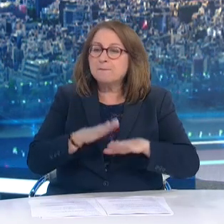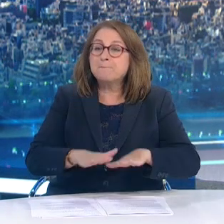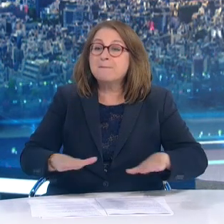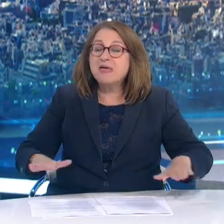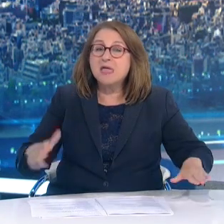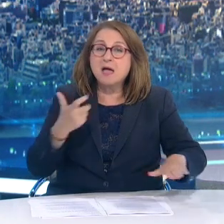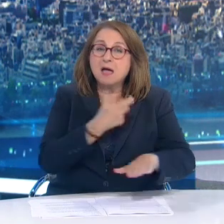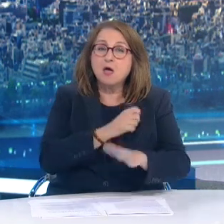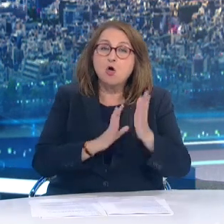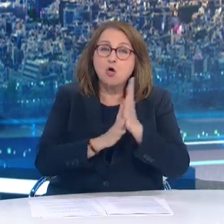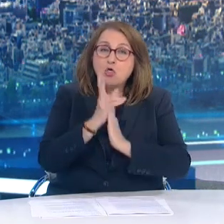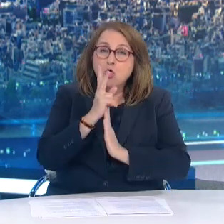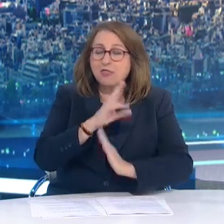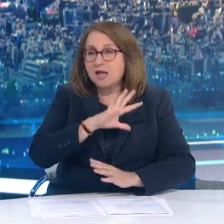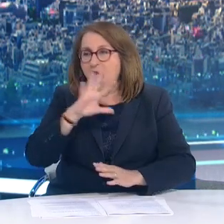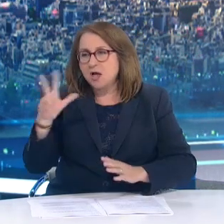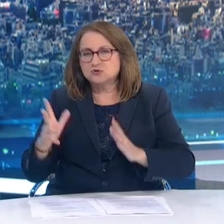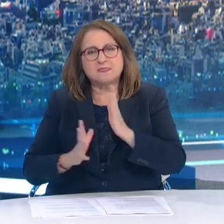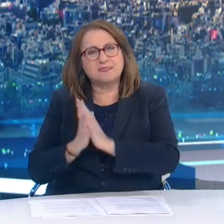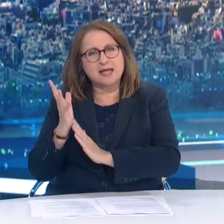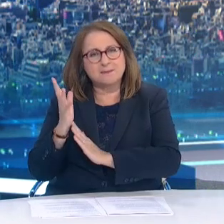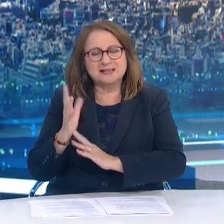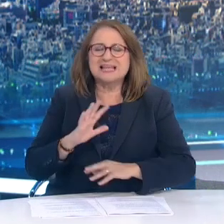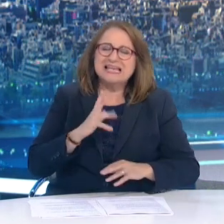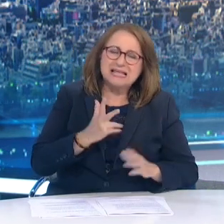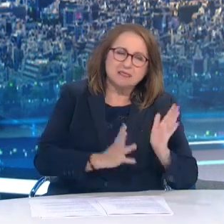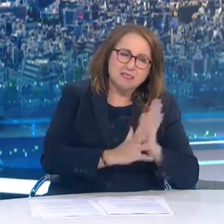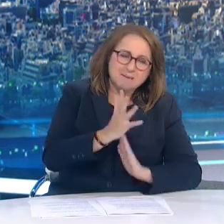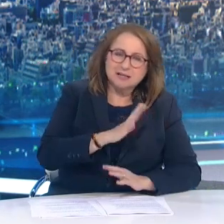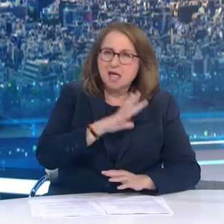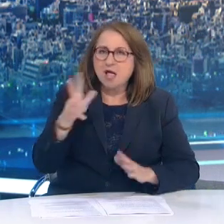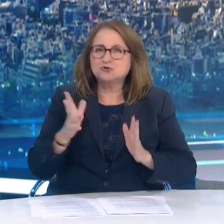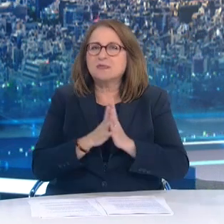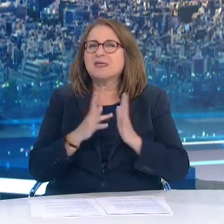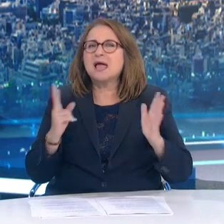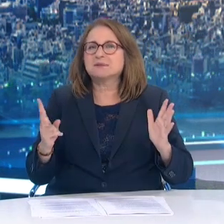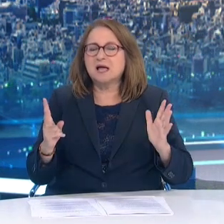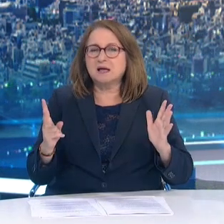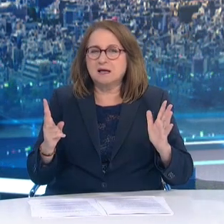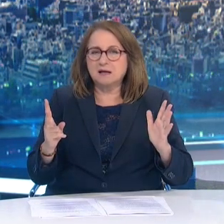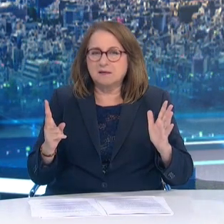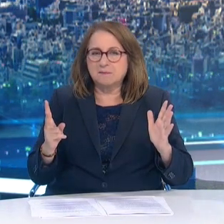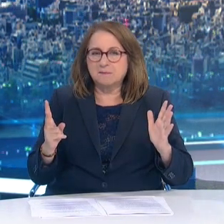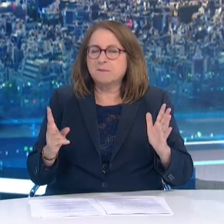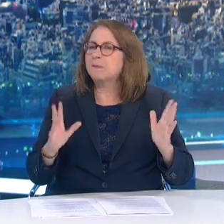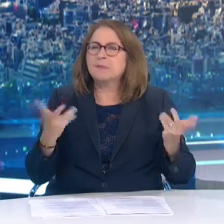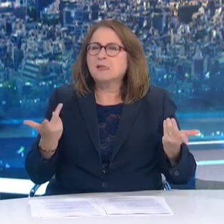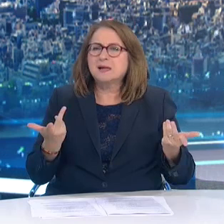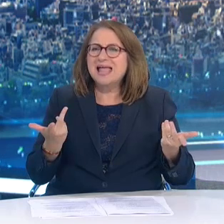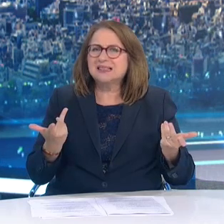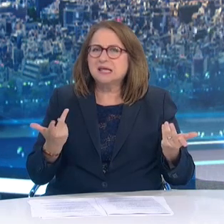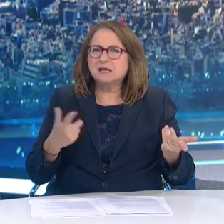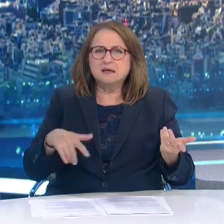12 με 15 ειδικές περιπτώσεις Και 15-17 Τι είναι αυτό που σας ανησυχεί τόσο πολύ Ώστε να βλέπουμε μια